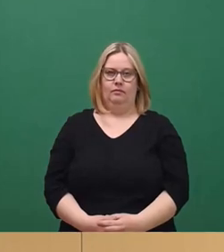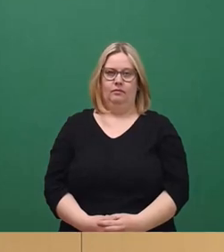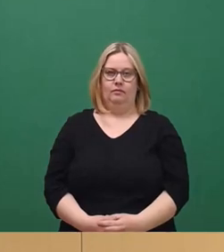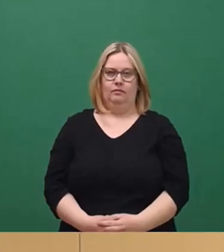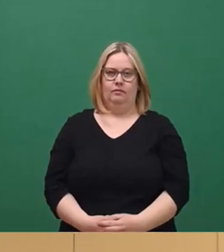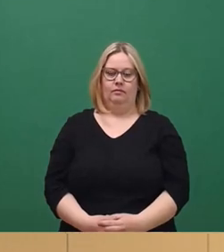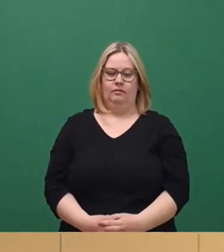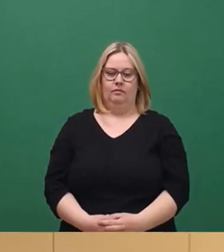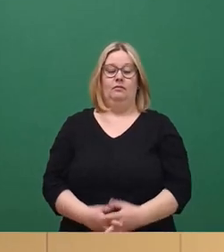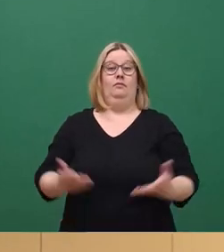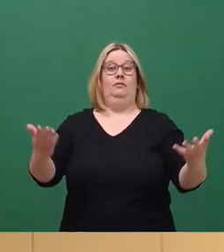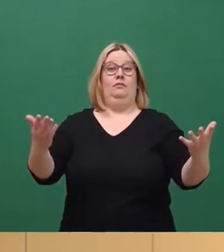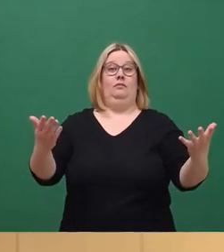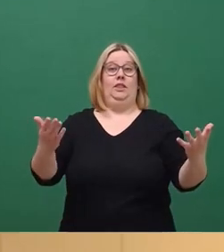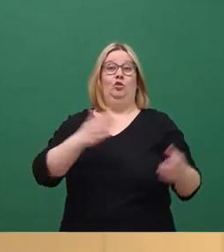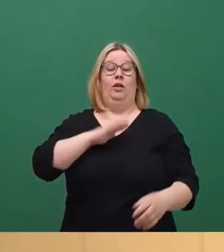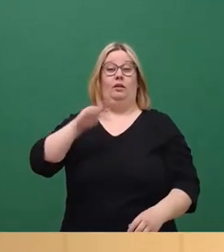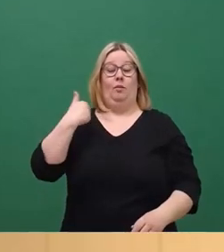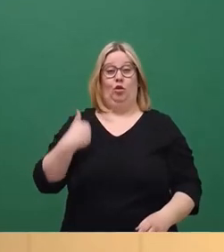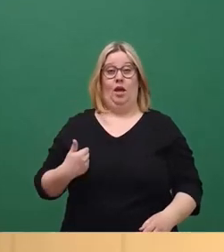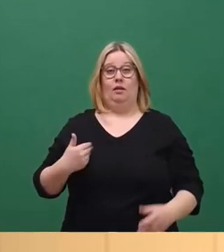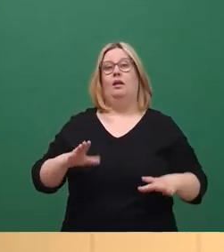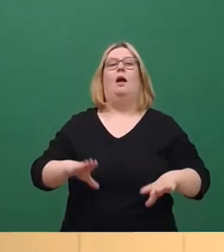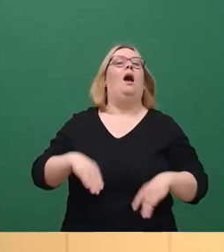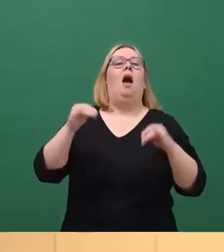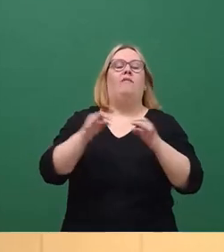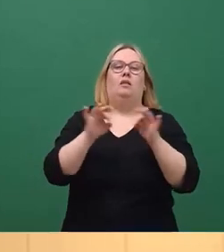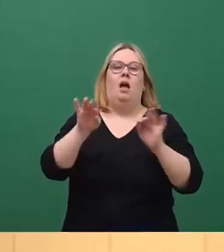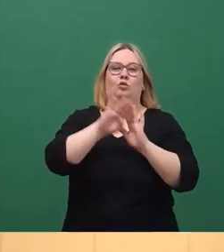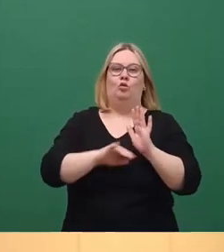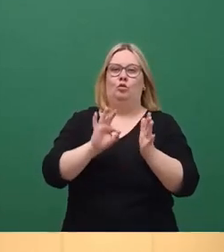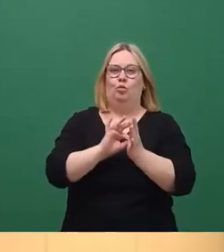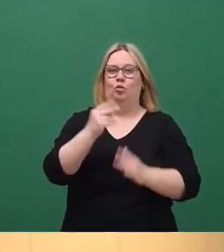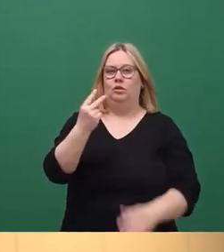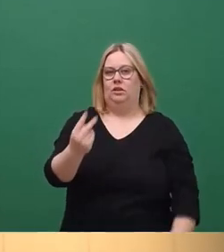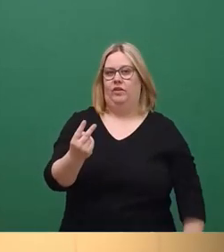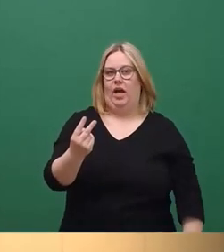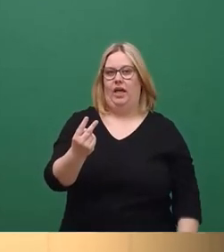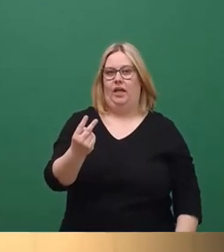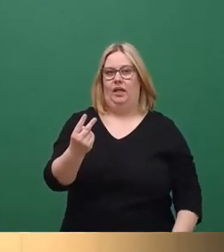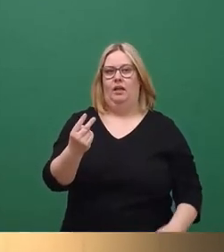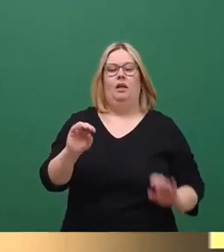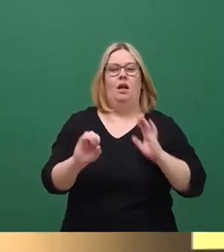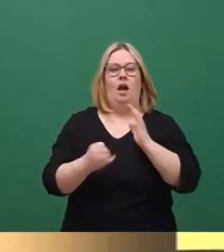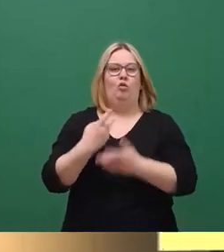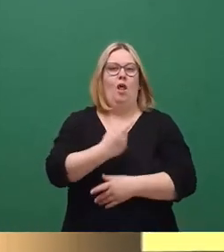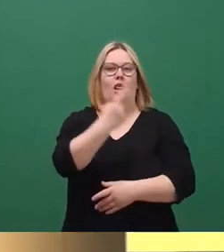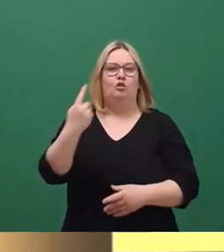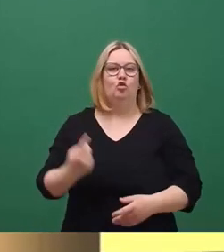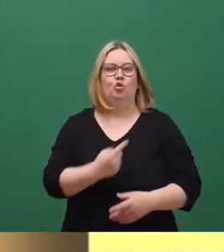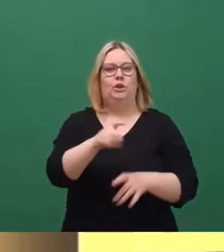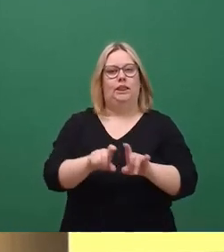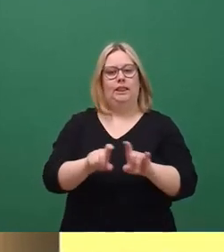So, Damen und Herren, damit starten wir mit Tagesordnungspunkt 2, einer aktuellen Stunde zum Thema